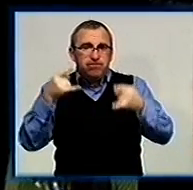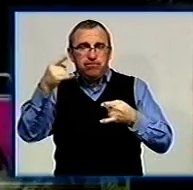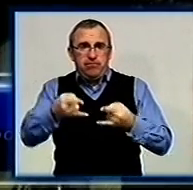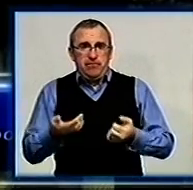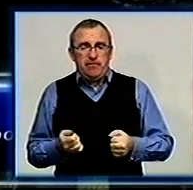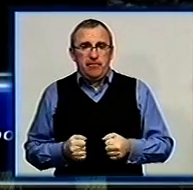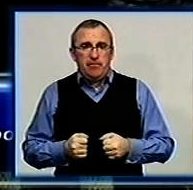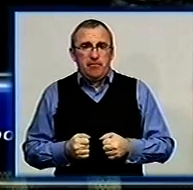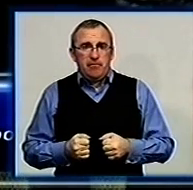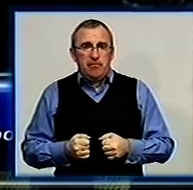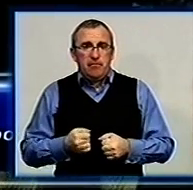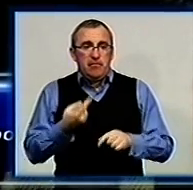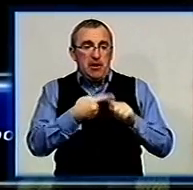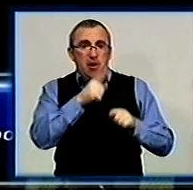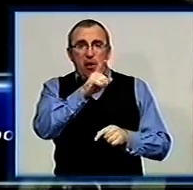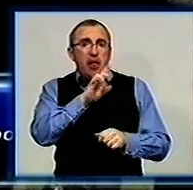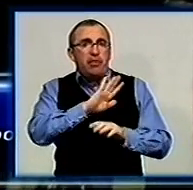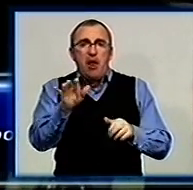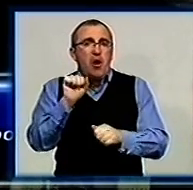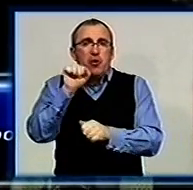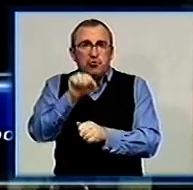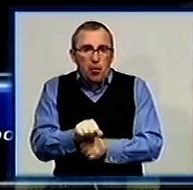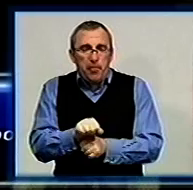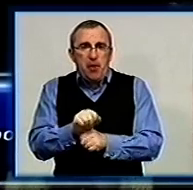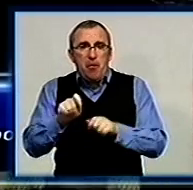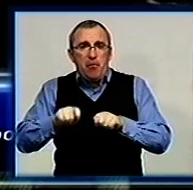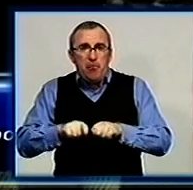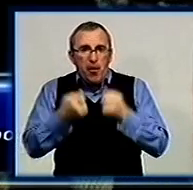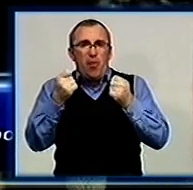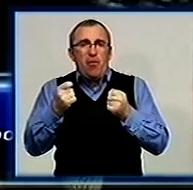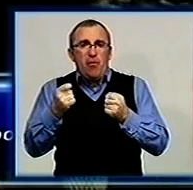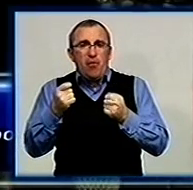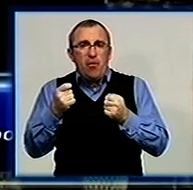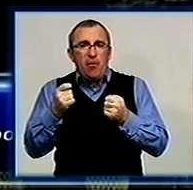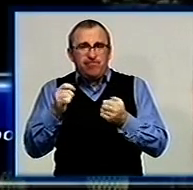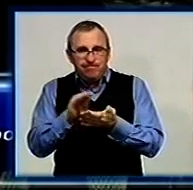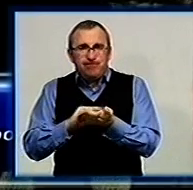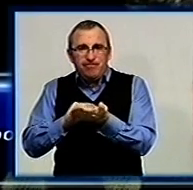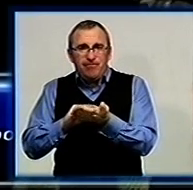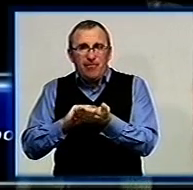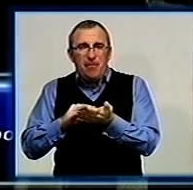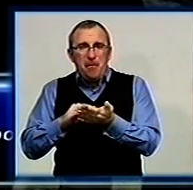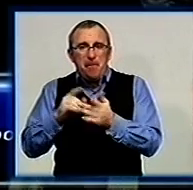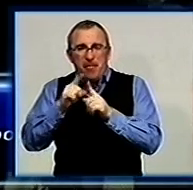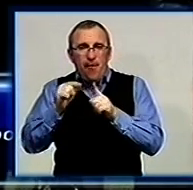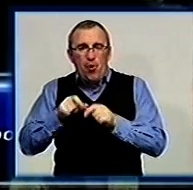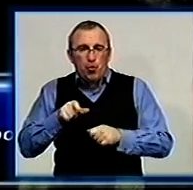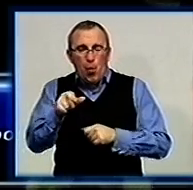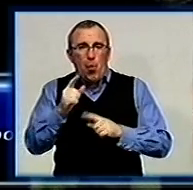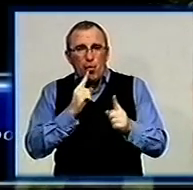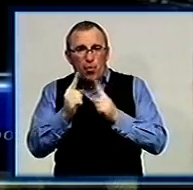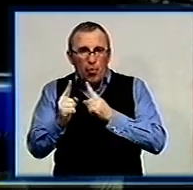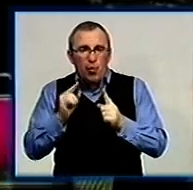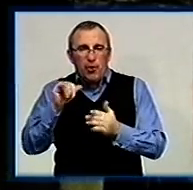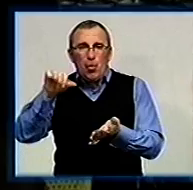не зупиняється, порушуючи неодноразову правила дорожнього руху, створюючи автівників, іншого учасників